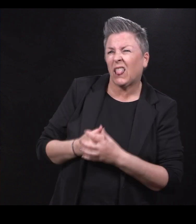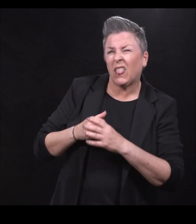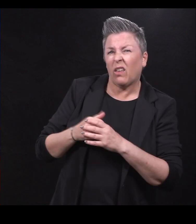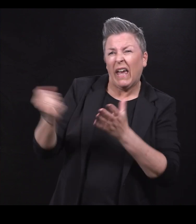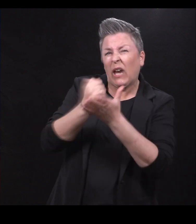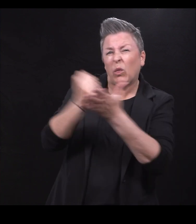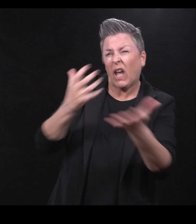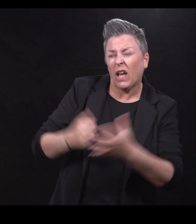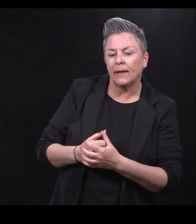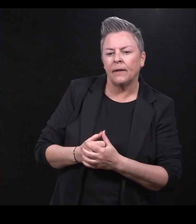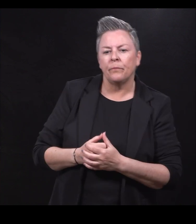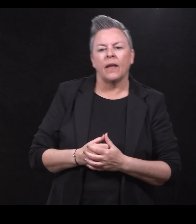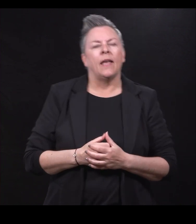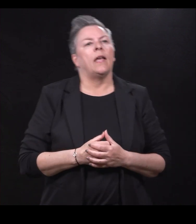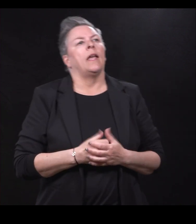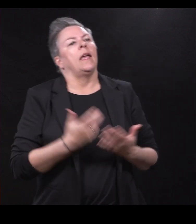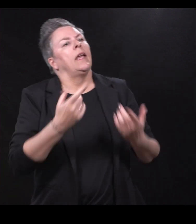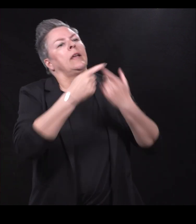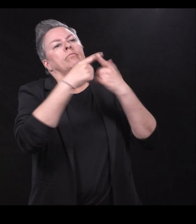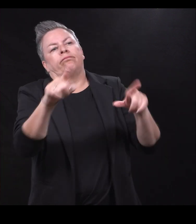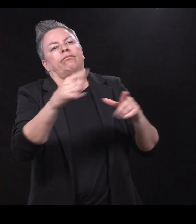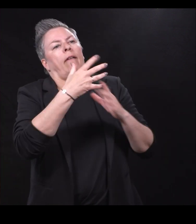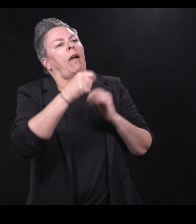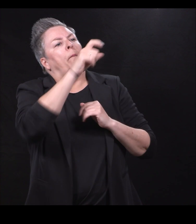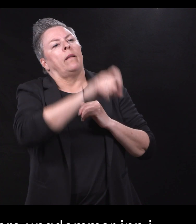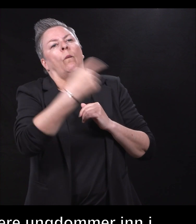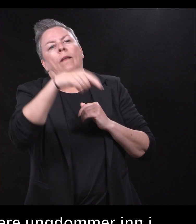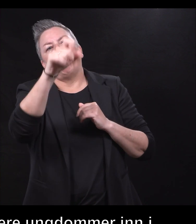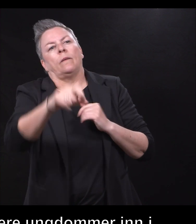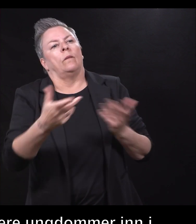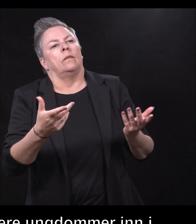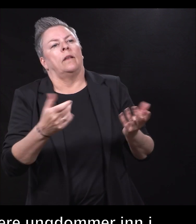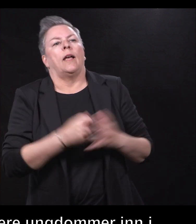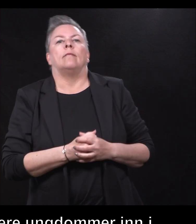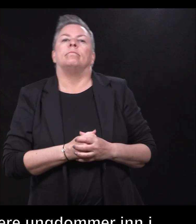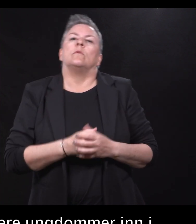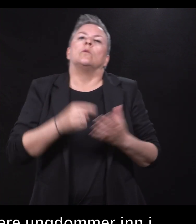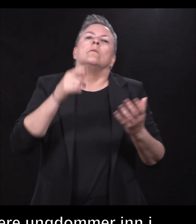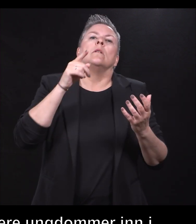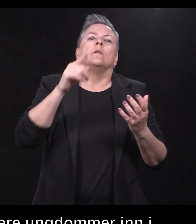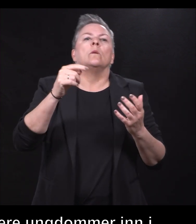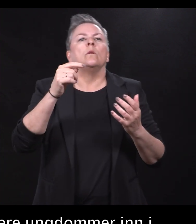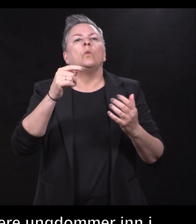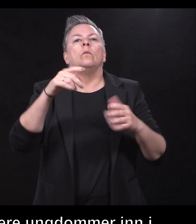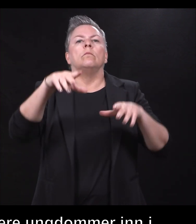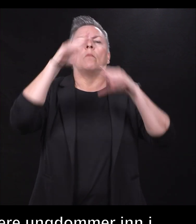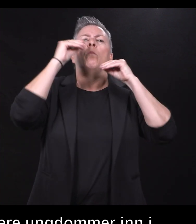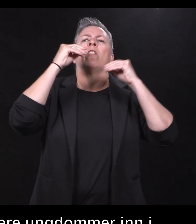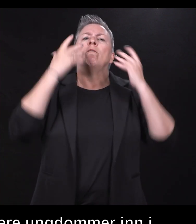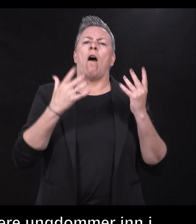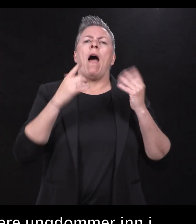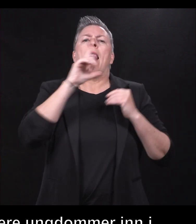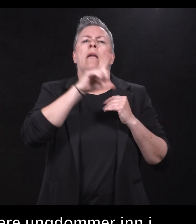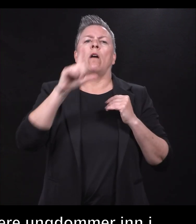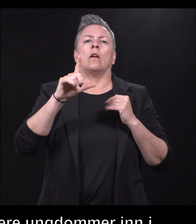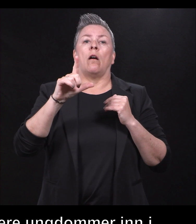Jeg vil si, det er ulik fra person til person. er liksom, når du innser hva LIFLaga egentlig er. Så første